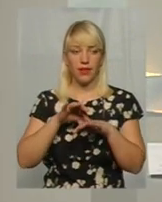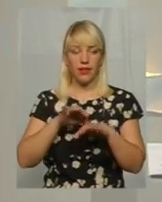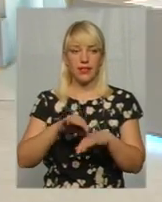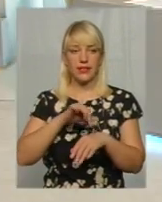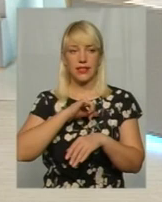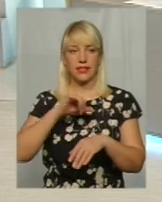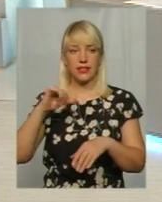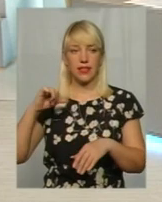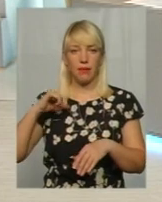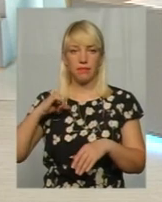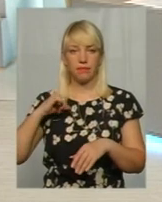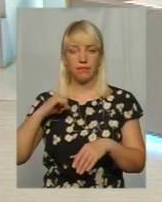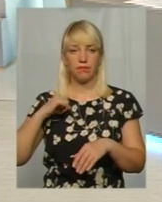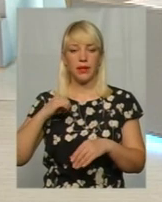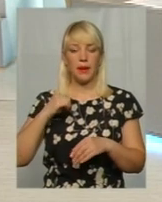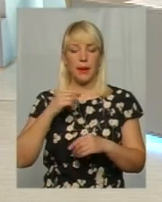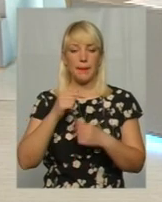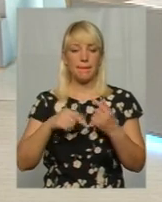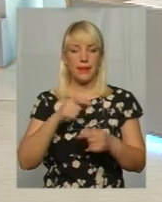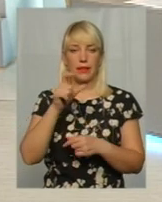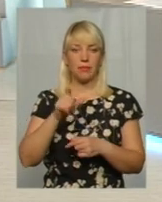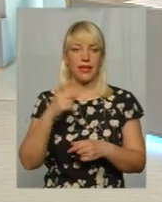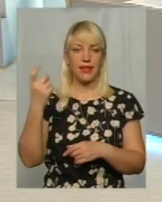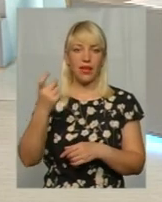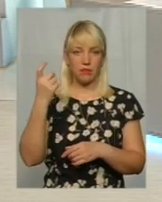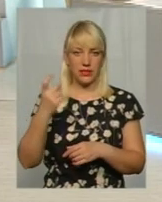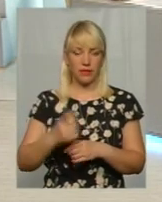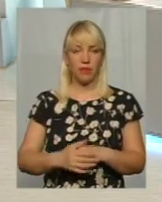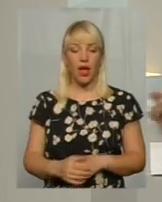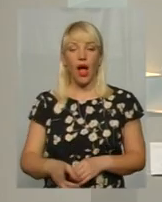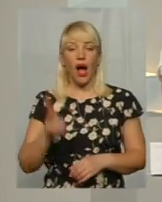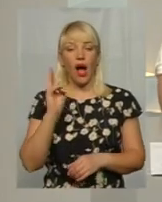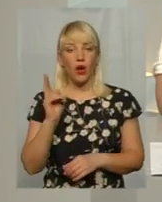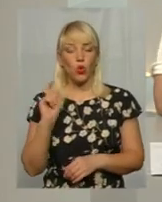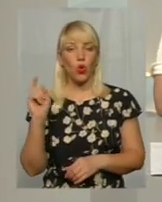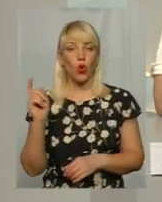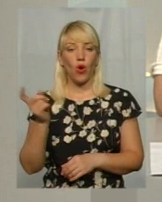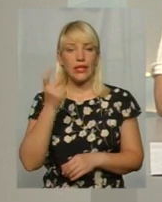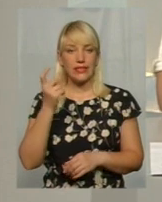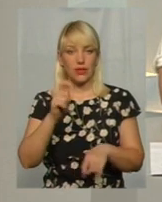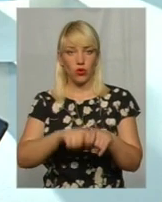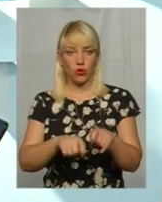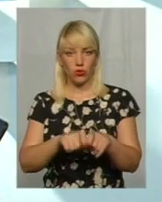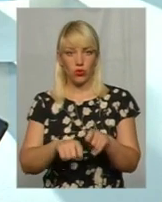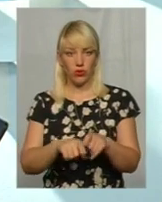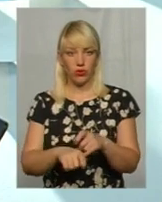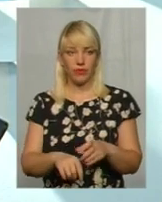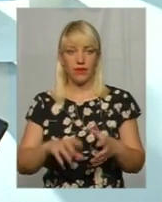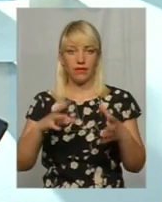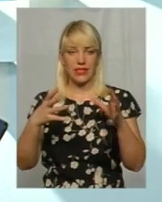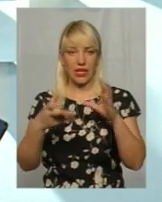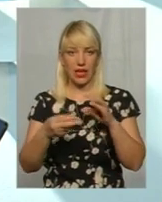підприємець, так? А хто контролює підприємців, як вони виконують свої зобов'язки? Взагалі, законодавчо